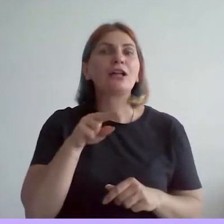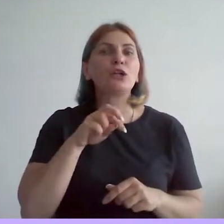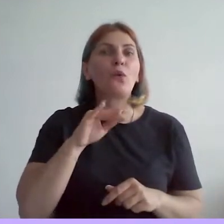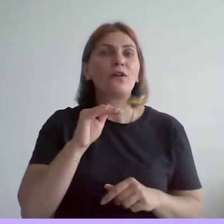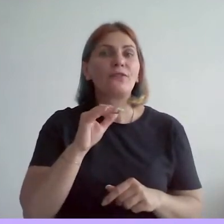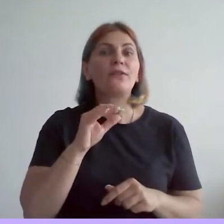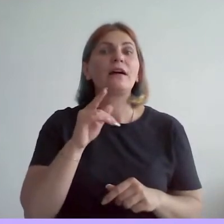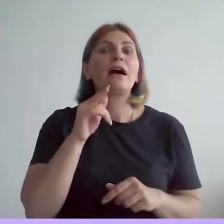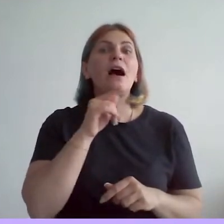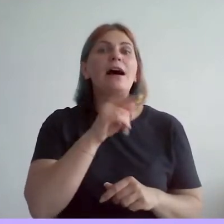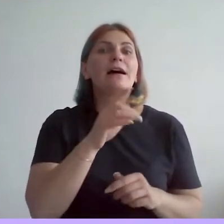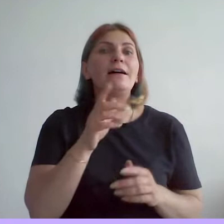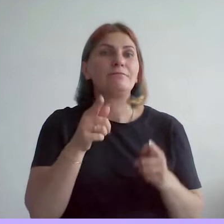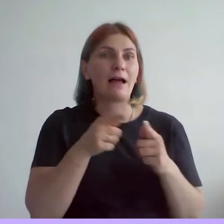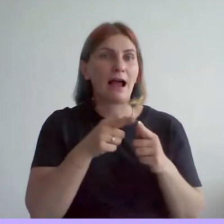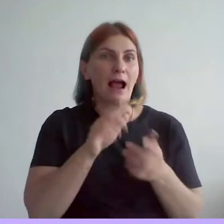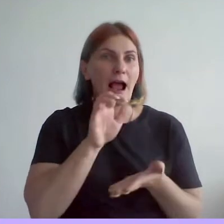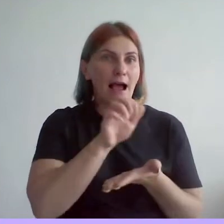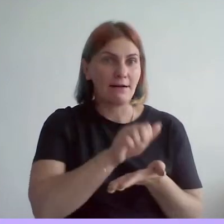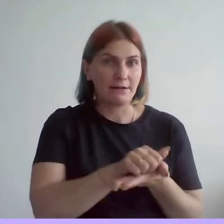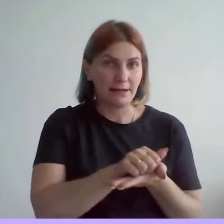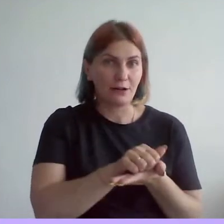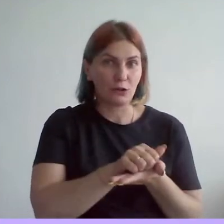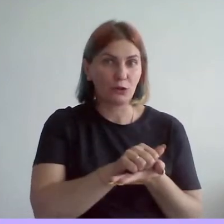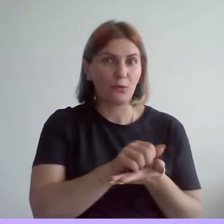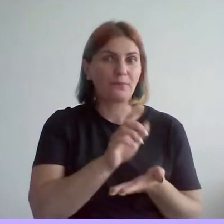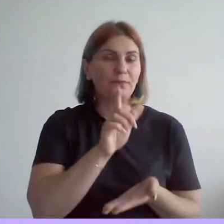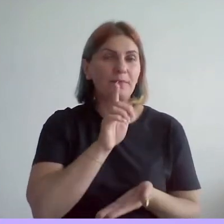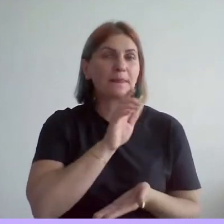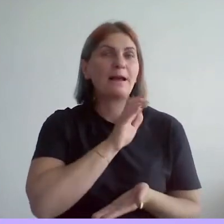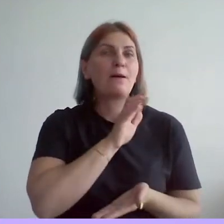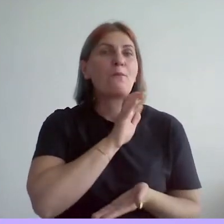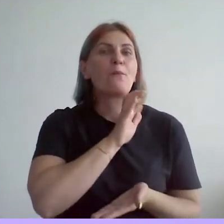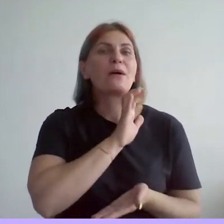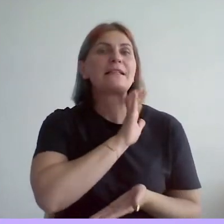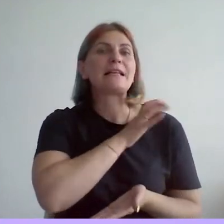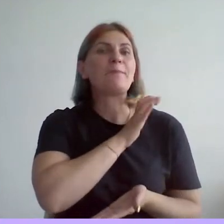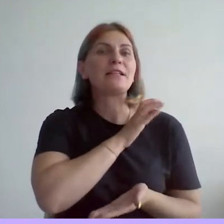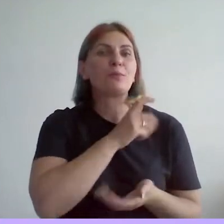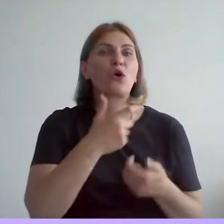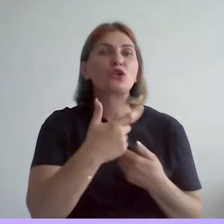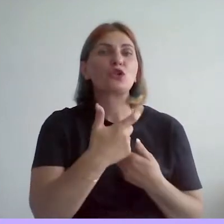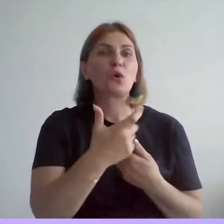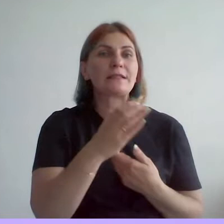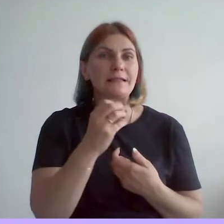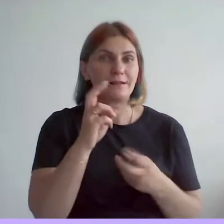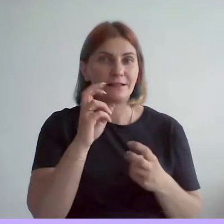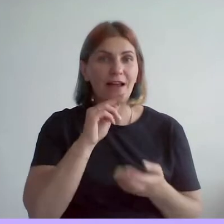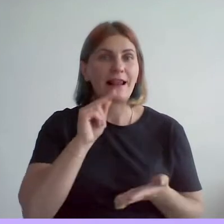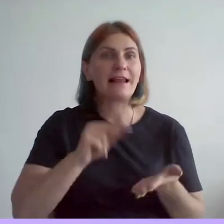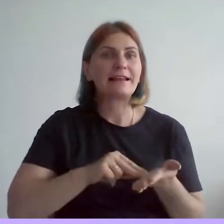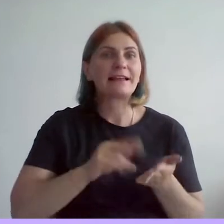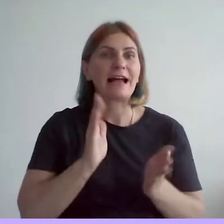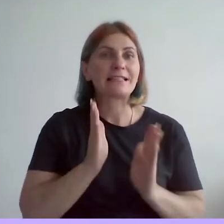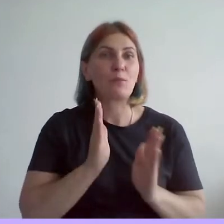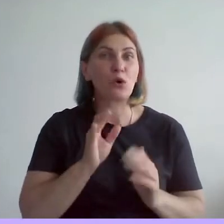в аренду на тогда еще Петербургском шоссе, Санкт-Петербургское шоссе назывался, Ленинградский проспект, на